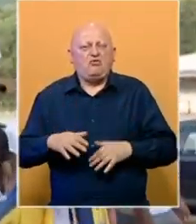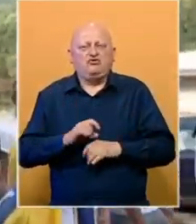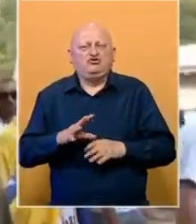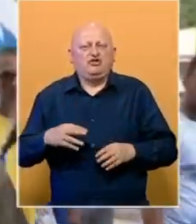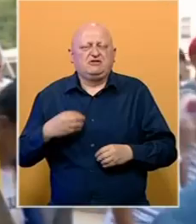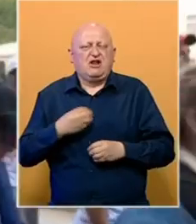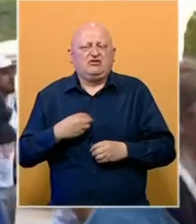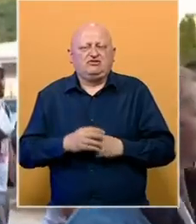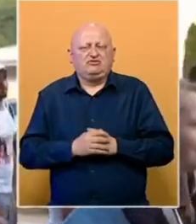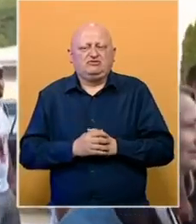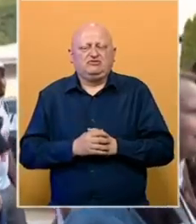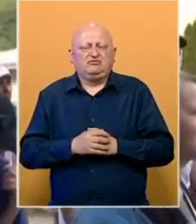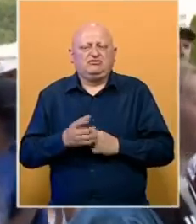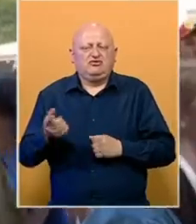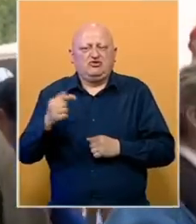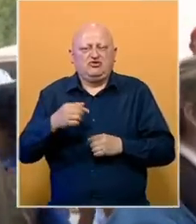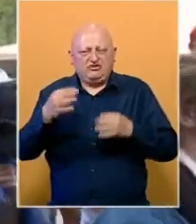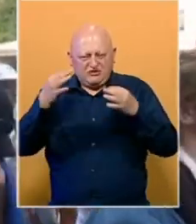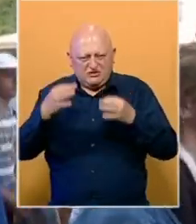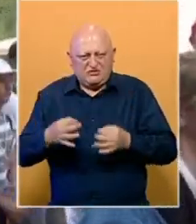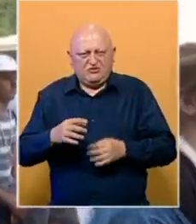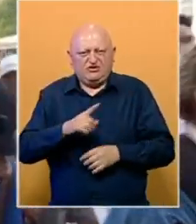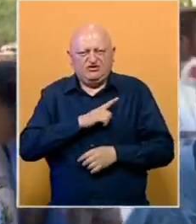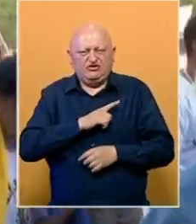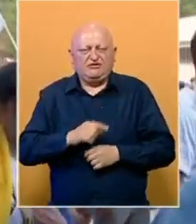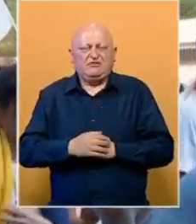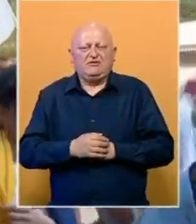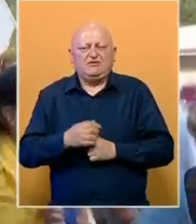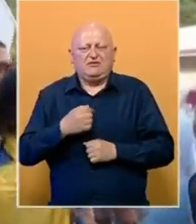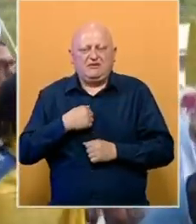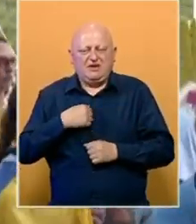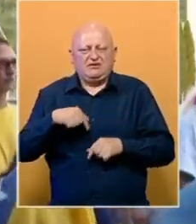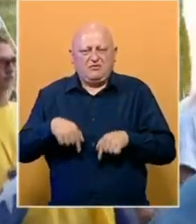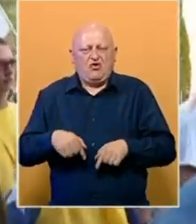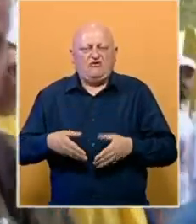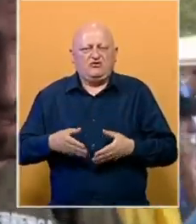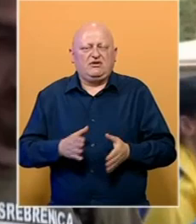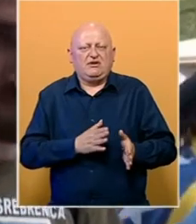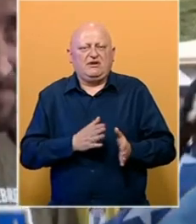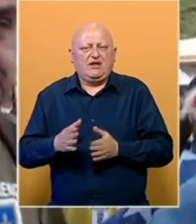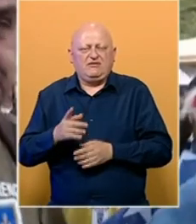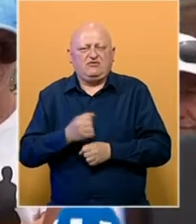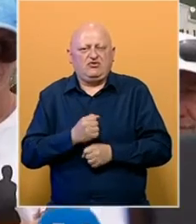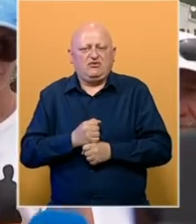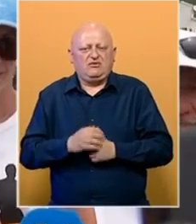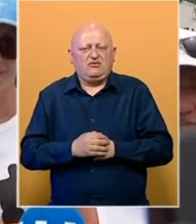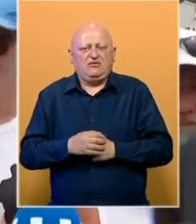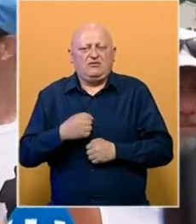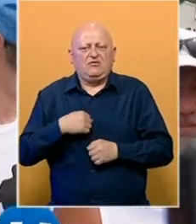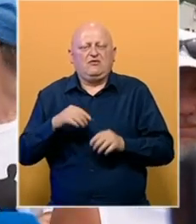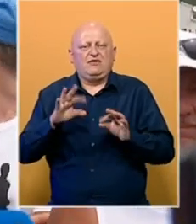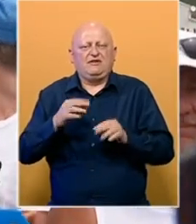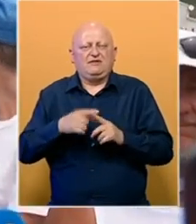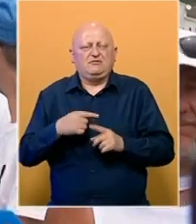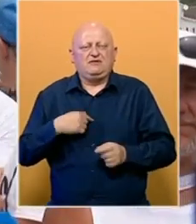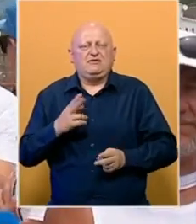strašno. Došli ste da se poklonite žrtvama genocidna? Naravno. Pošto sam i odavde i redovno toj rade. Meni je ovo deseti